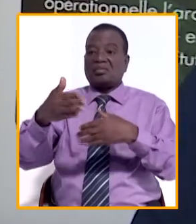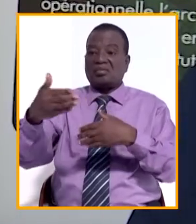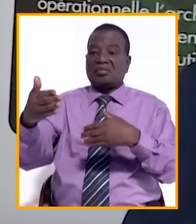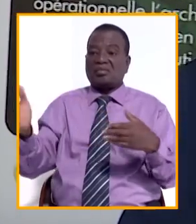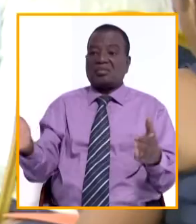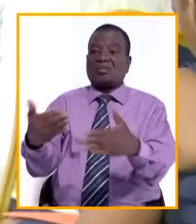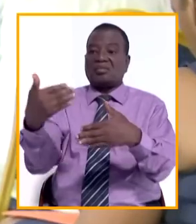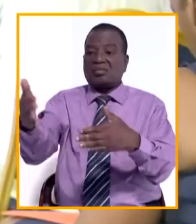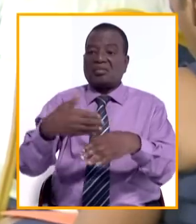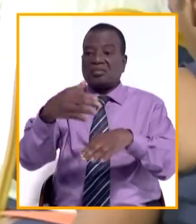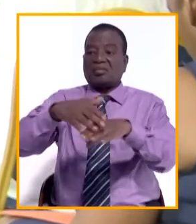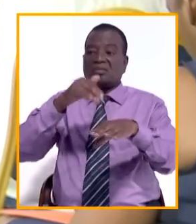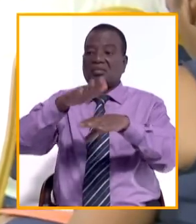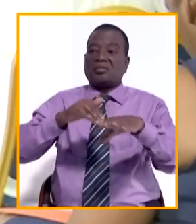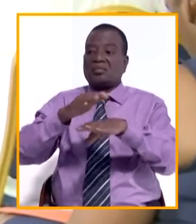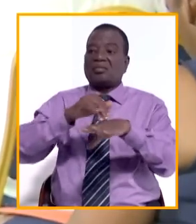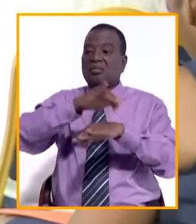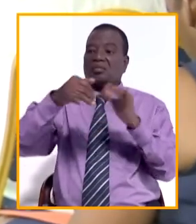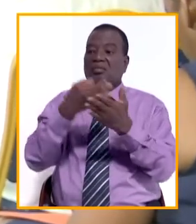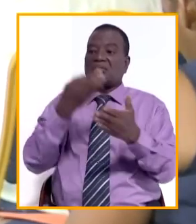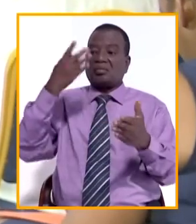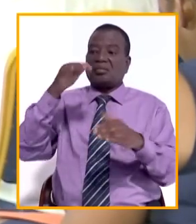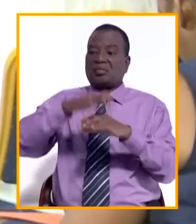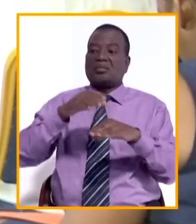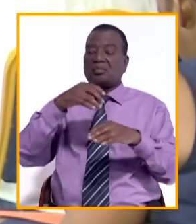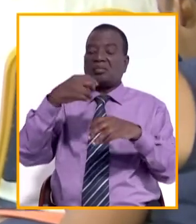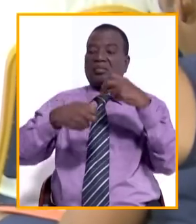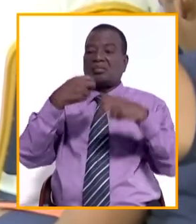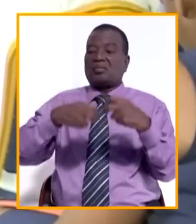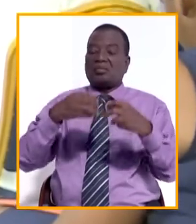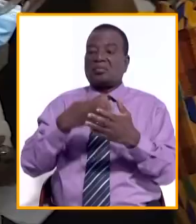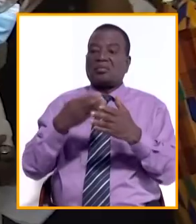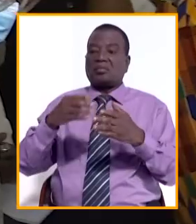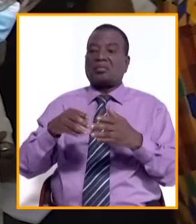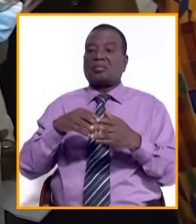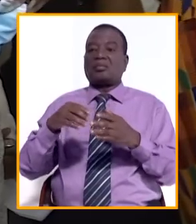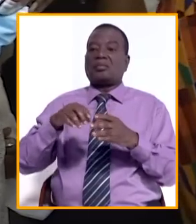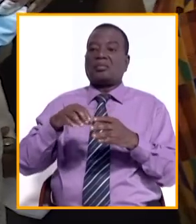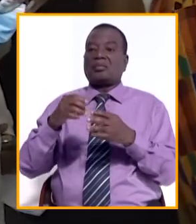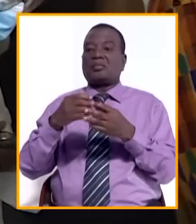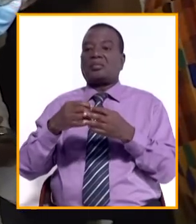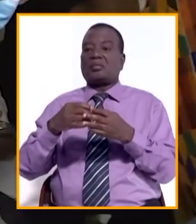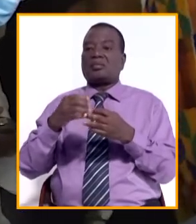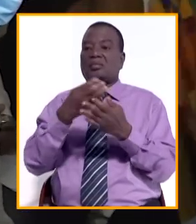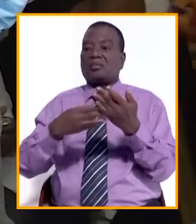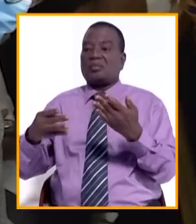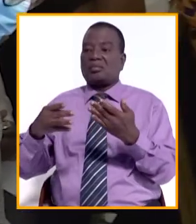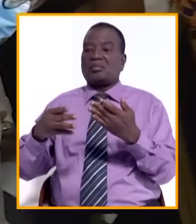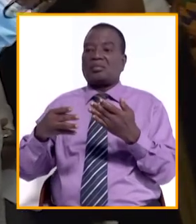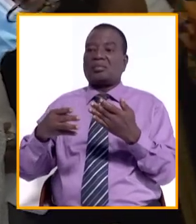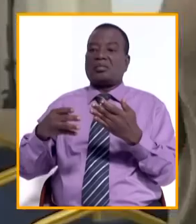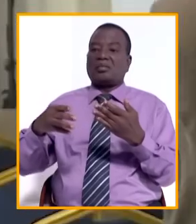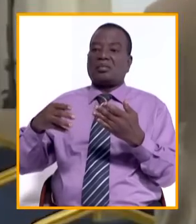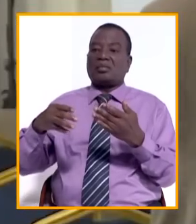coopératives et organismes internationaux sur la problématique du financement. De façon intrinsèque, nous avons des problèmes d'organisation. Et